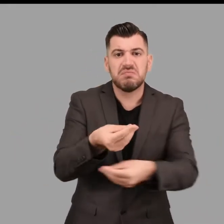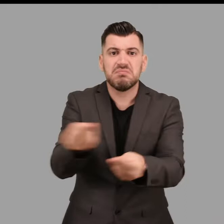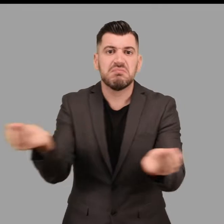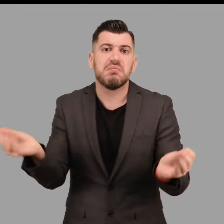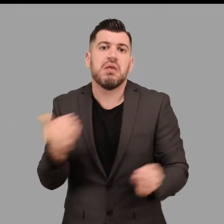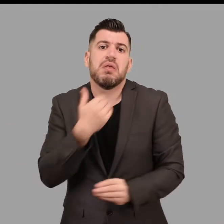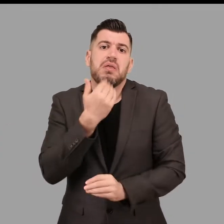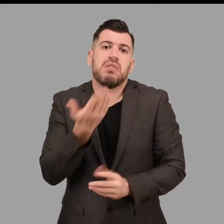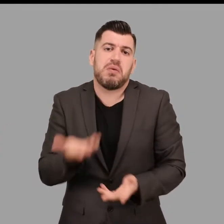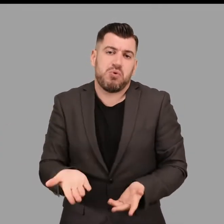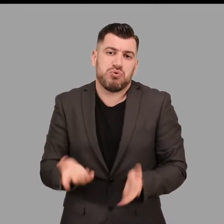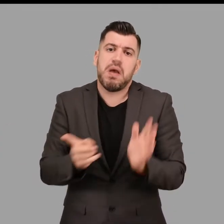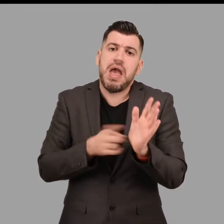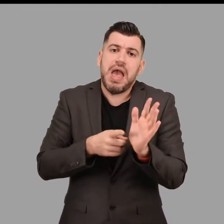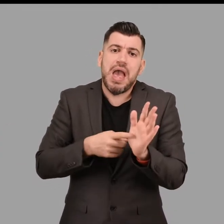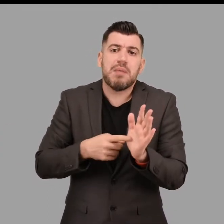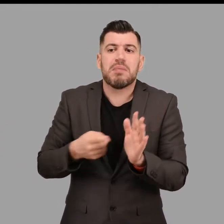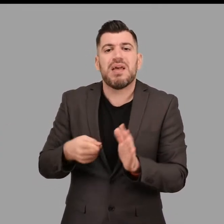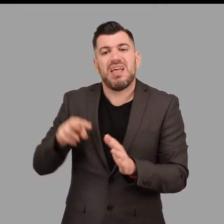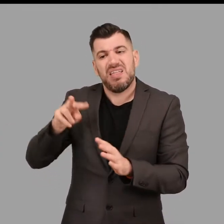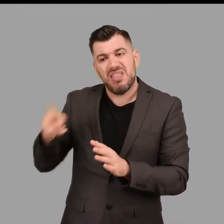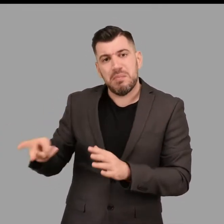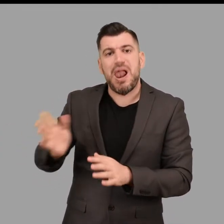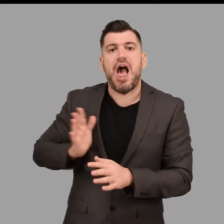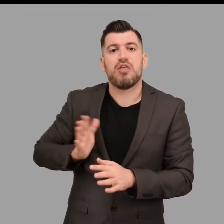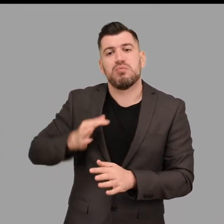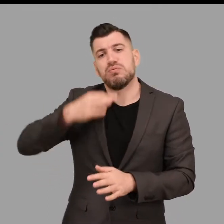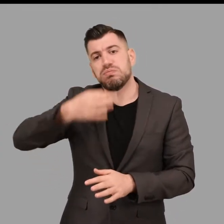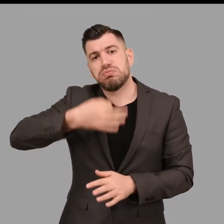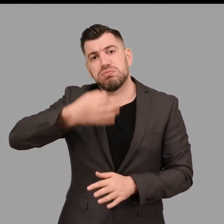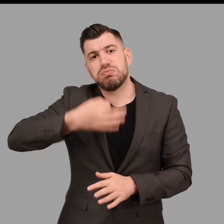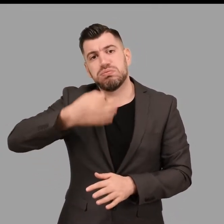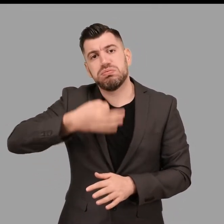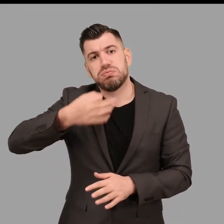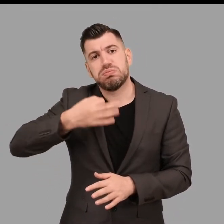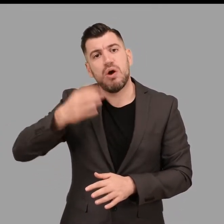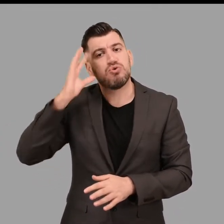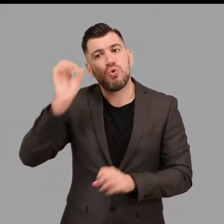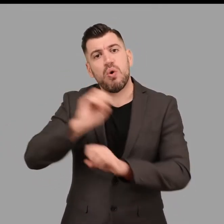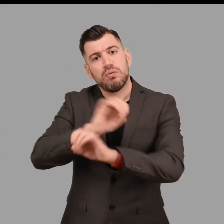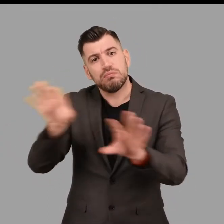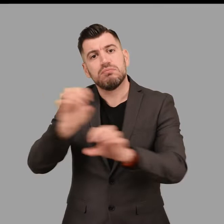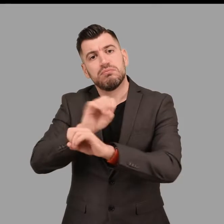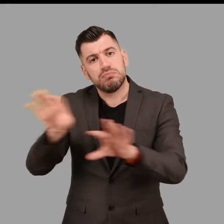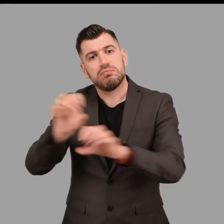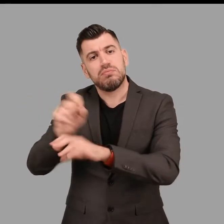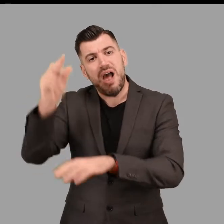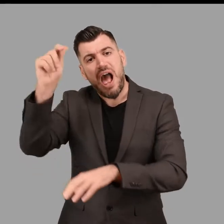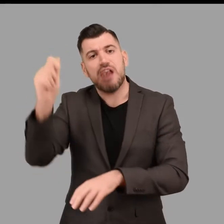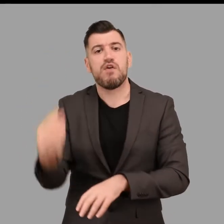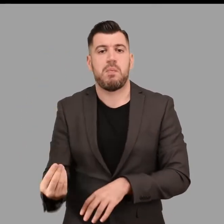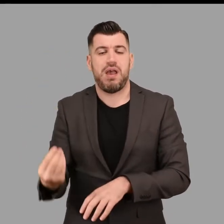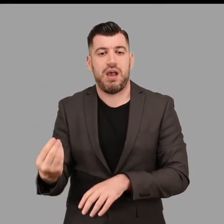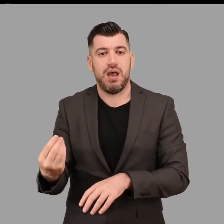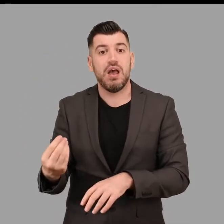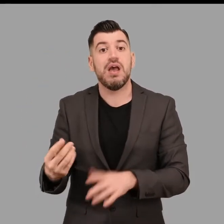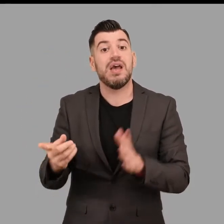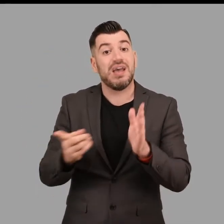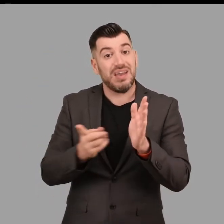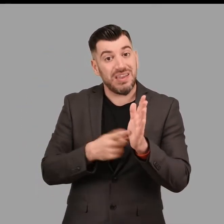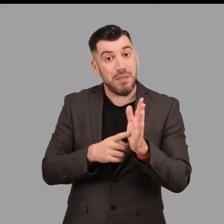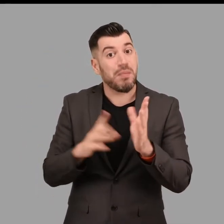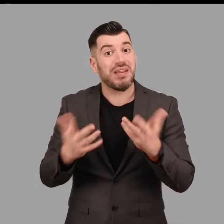έπρεπε να ενισχυθεί μέσα της προφορικής παρουσίας των εκθεμάτων για να διευκολυνθεί η πληροφοριακή πρόσβαση σε αυτά και να εμπλουτιστεί με